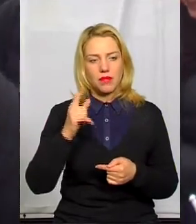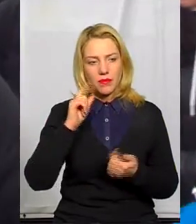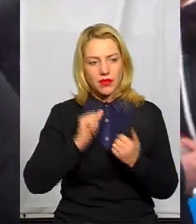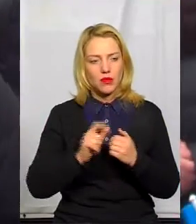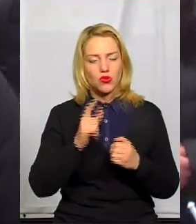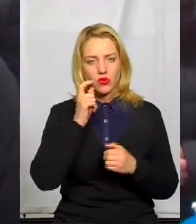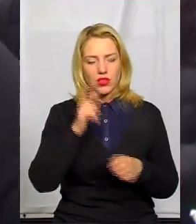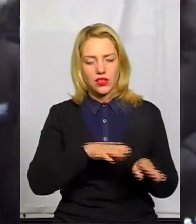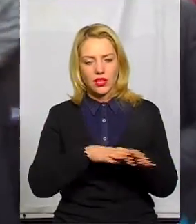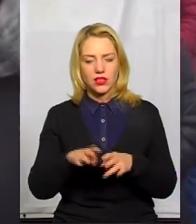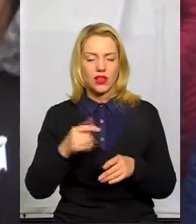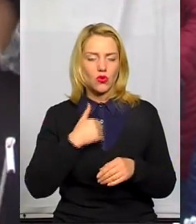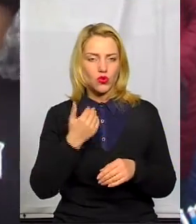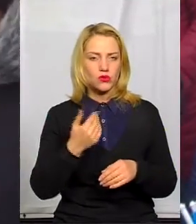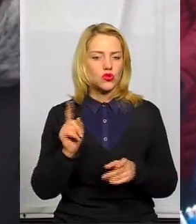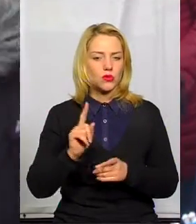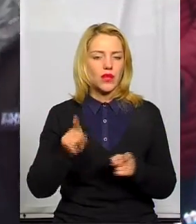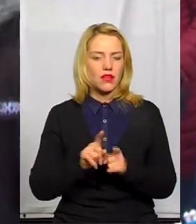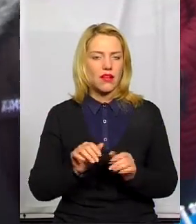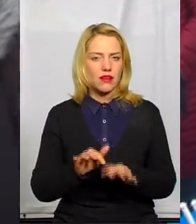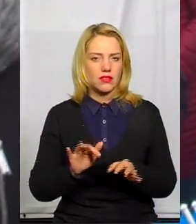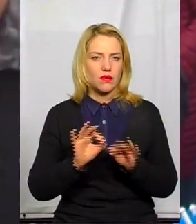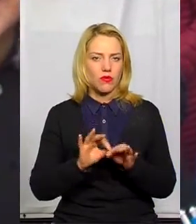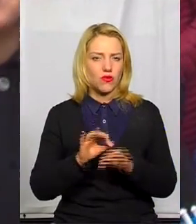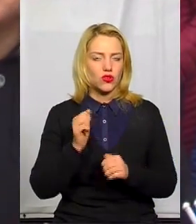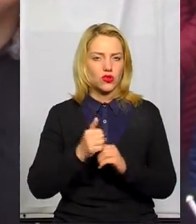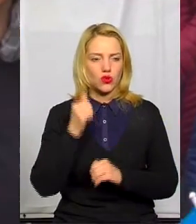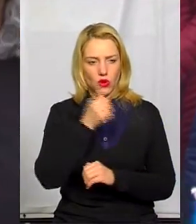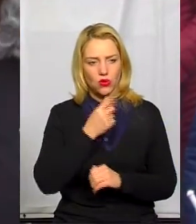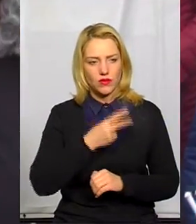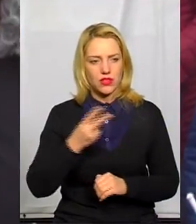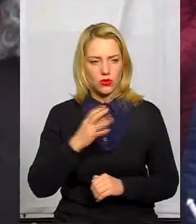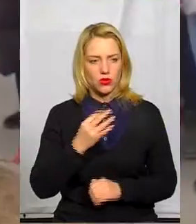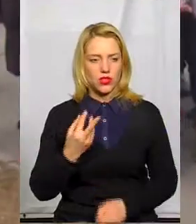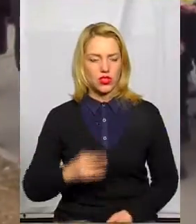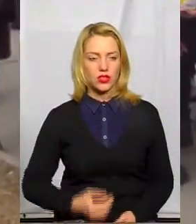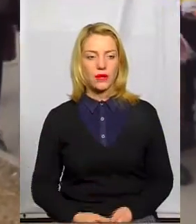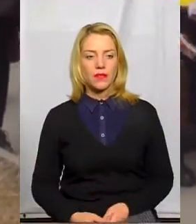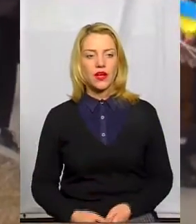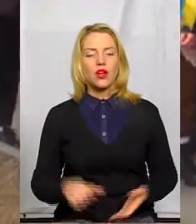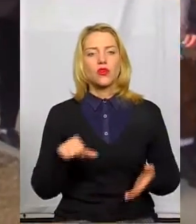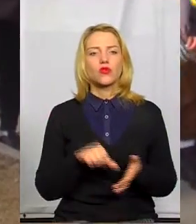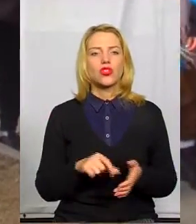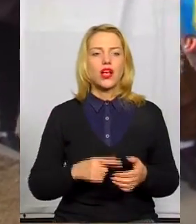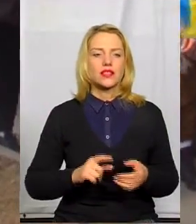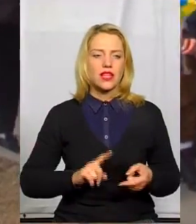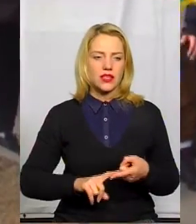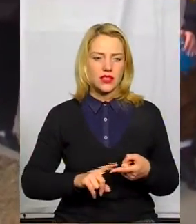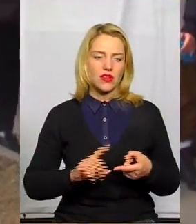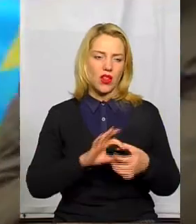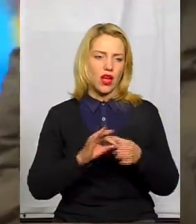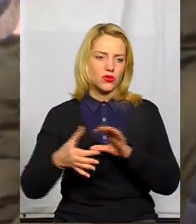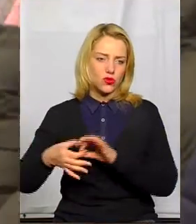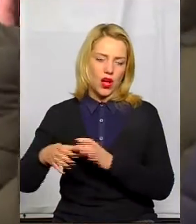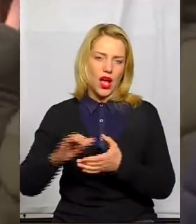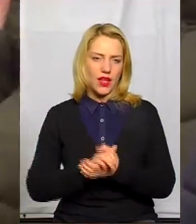такі акції проводилися щороку 22 січня. Учасниця ланцюга єдності Вікторія Касько вважає,